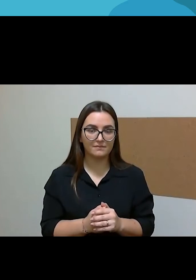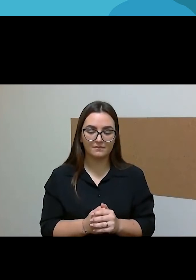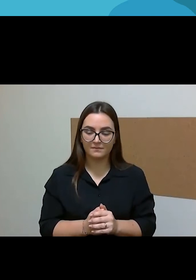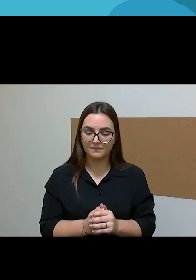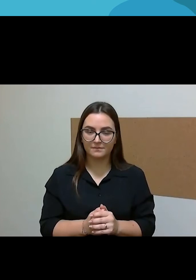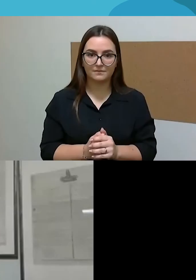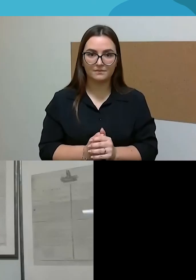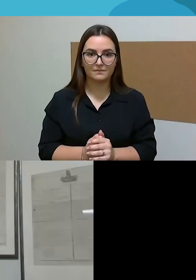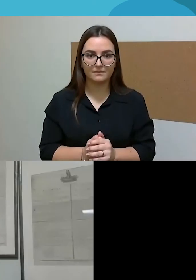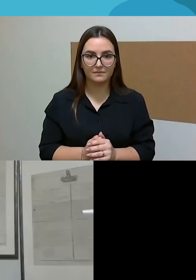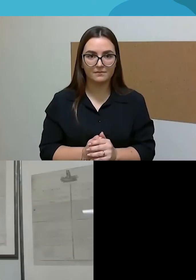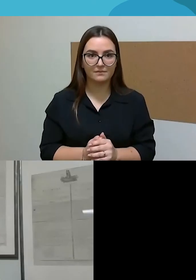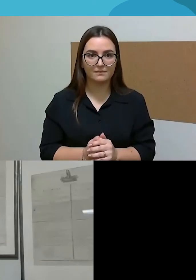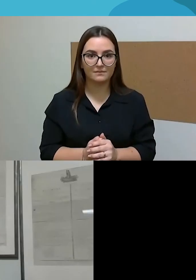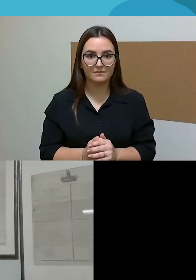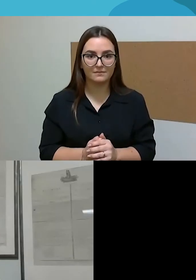Kokių jūsų